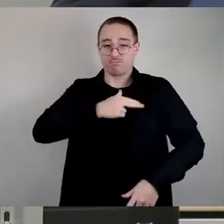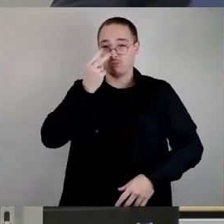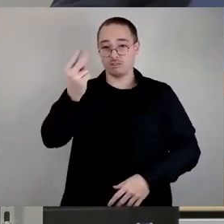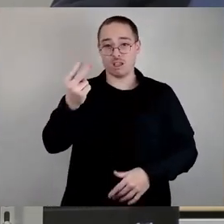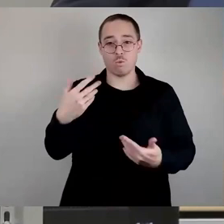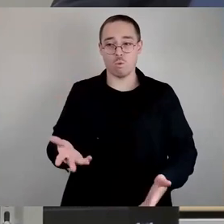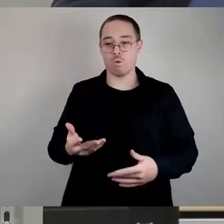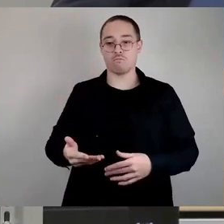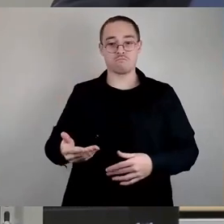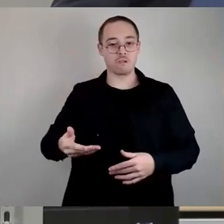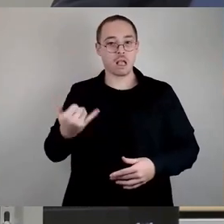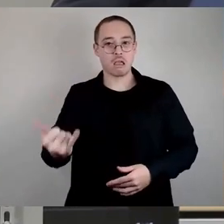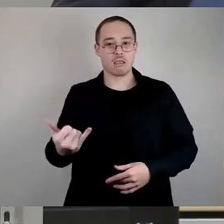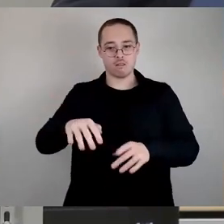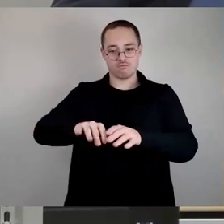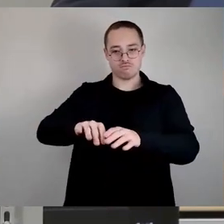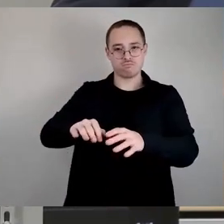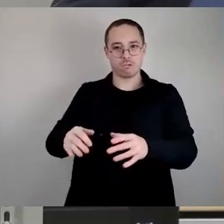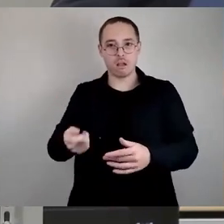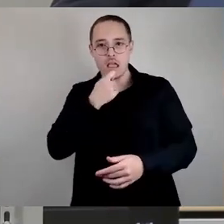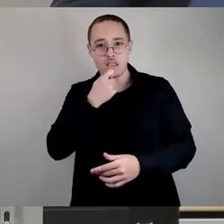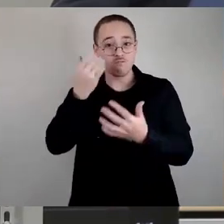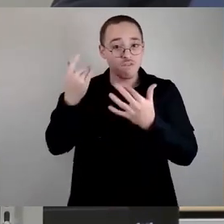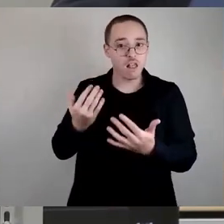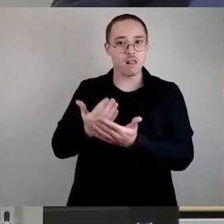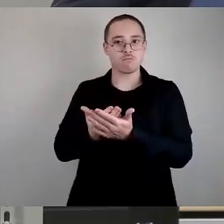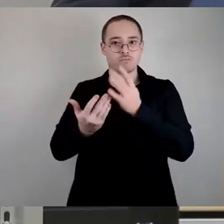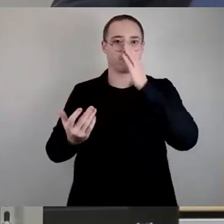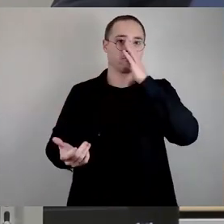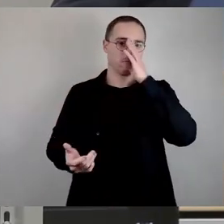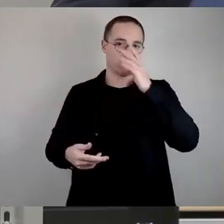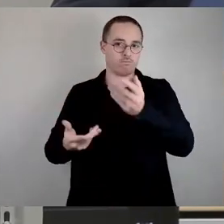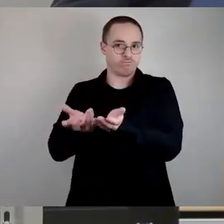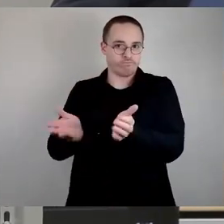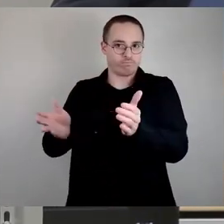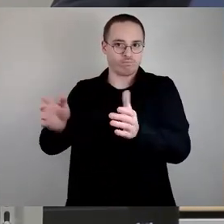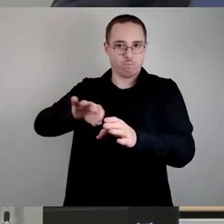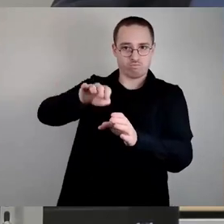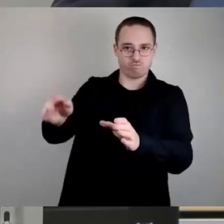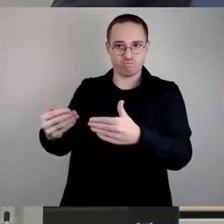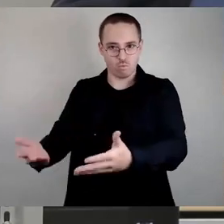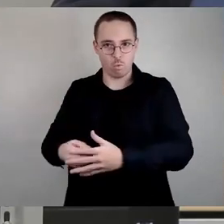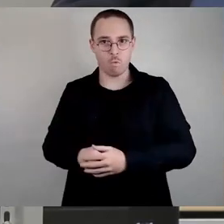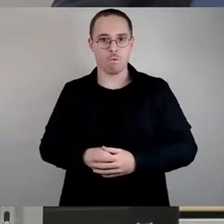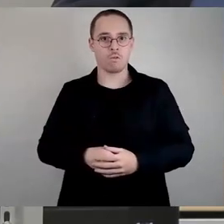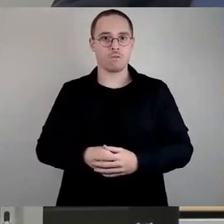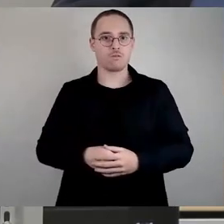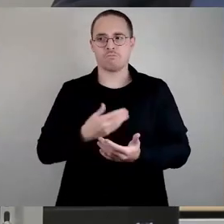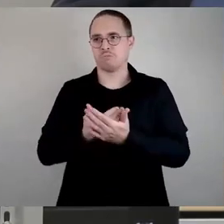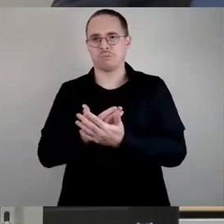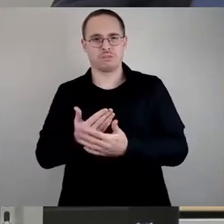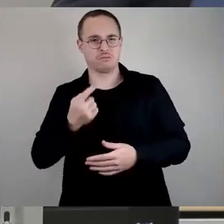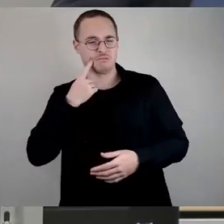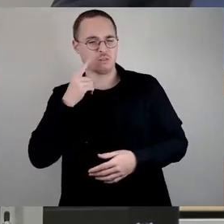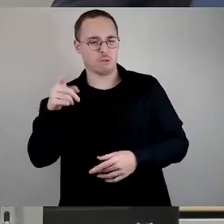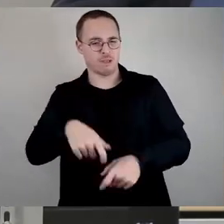isst, der Kriesbrei, und dann den Preis, der aufgerufen wird. Sieben Euro lasse ich jetzt irgendwo, hätte die erste Kita erreicht.